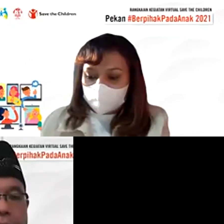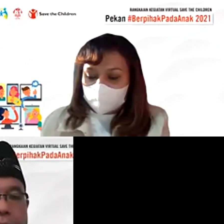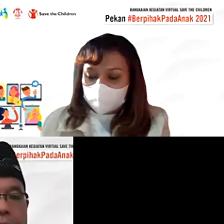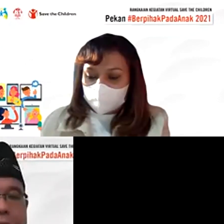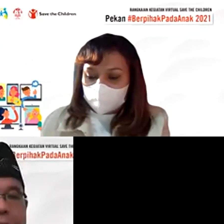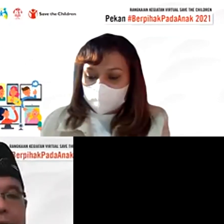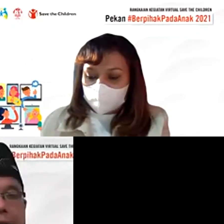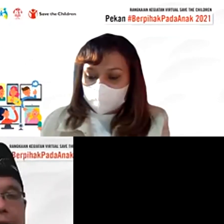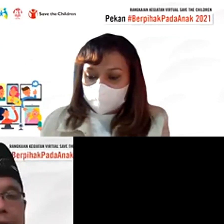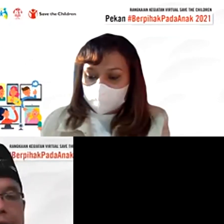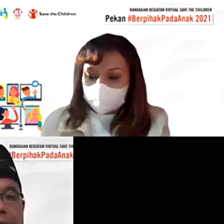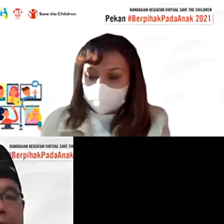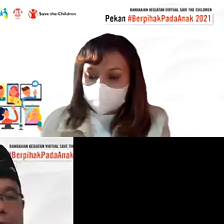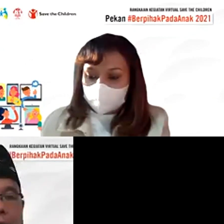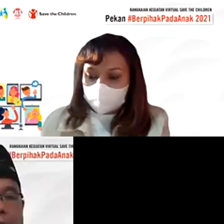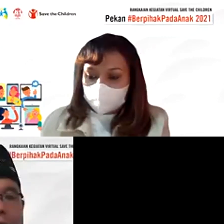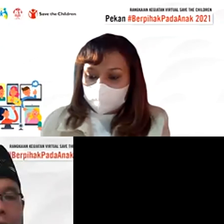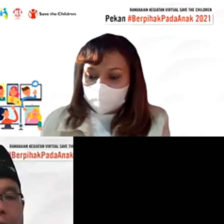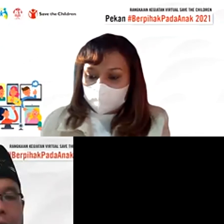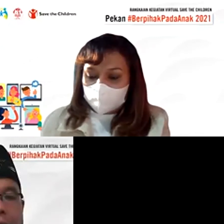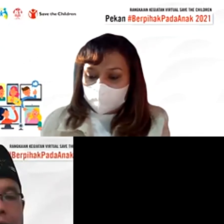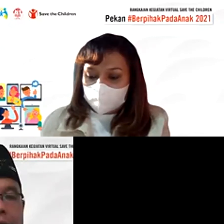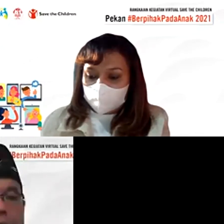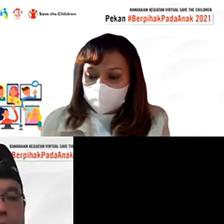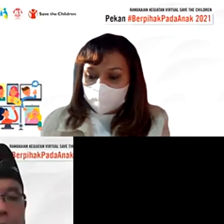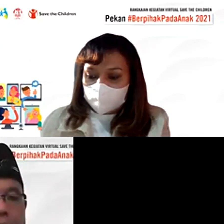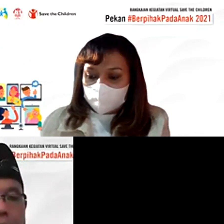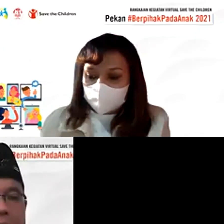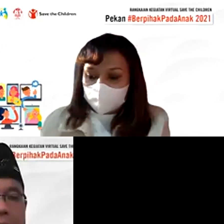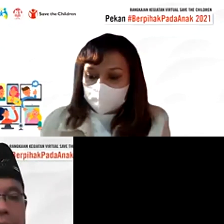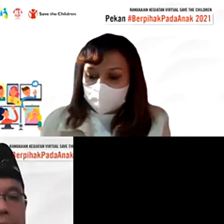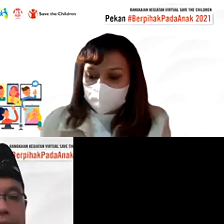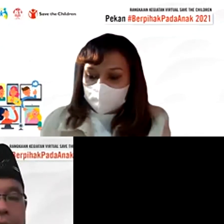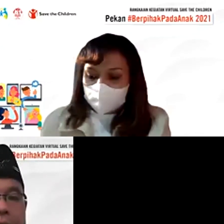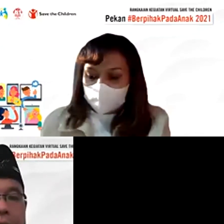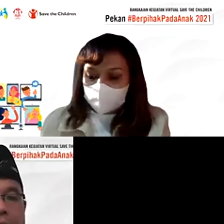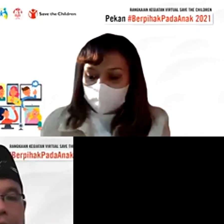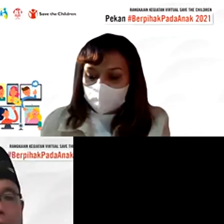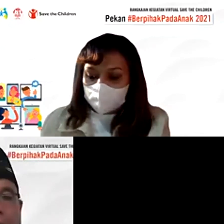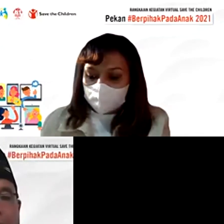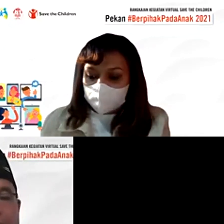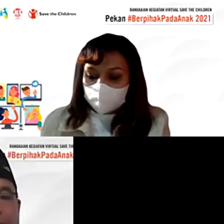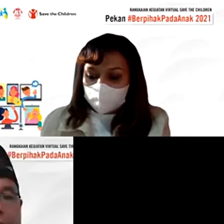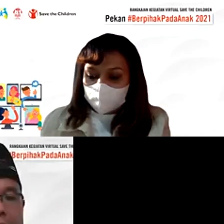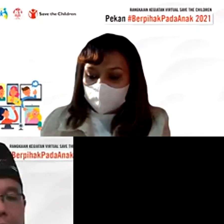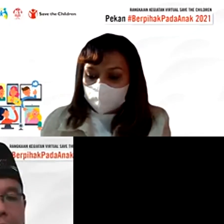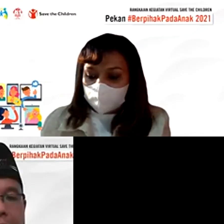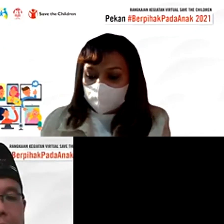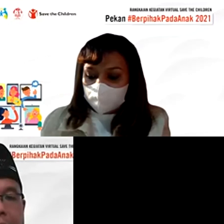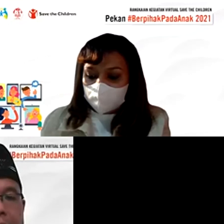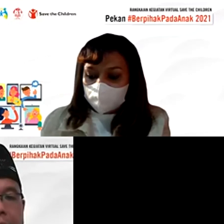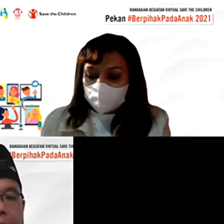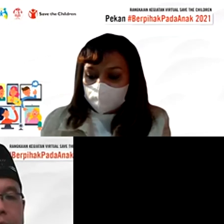memang kalau misalkan ada orang tua dan dia masih punya anak kecil